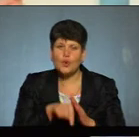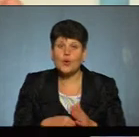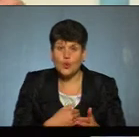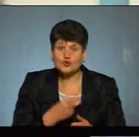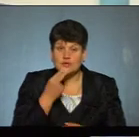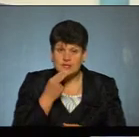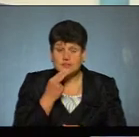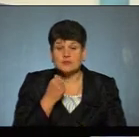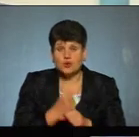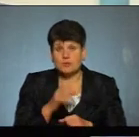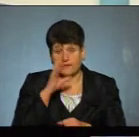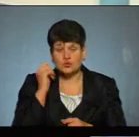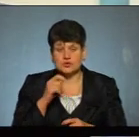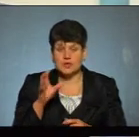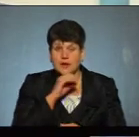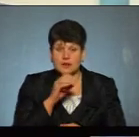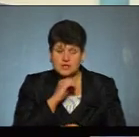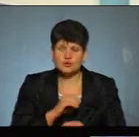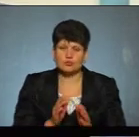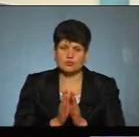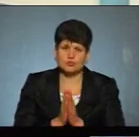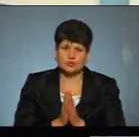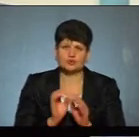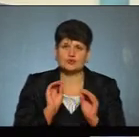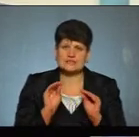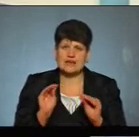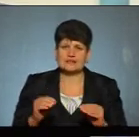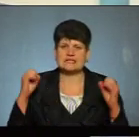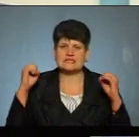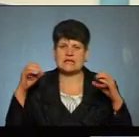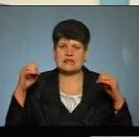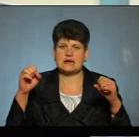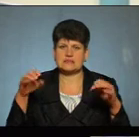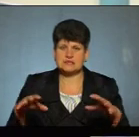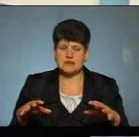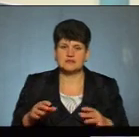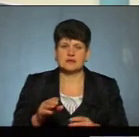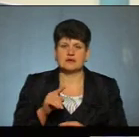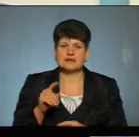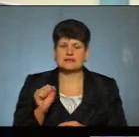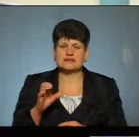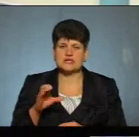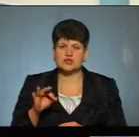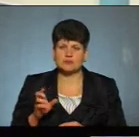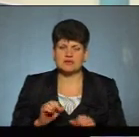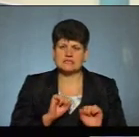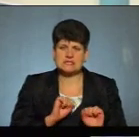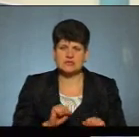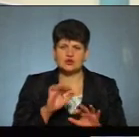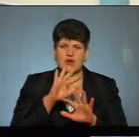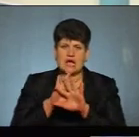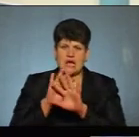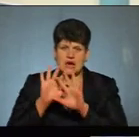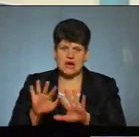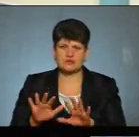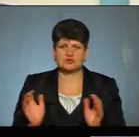і вночі йдуть на ці злочини. Тому звертаюся побільше ставити сигналізацію, якісь засоби захисту, якісь грати для того, щоб